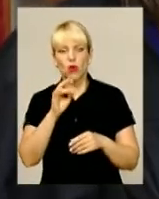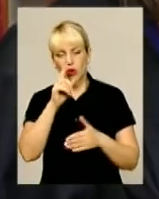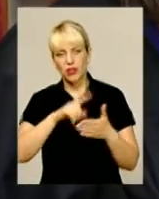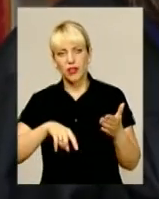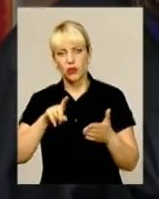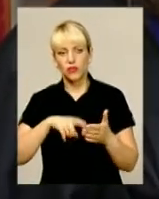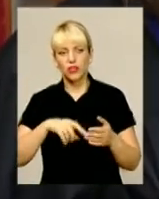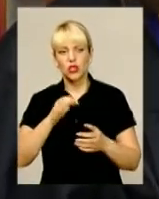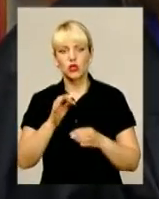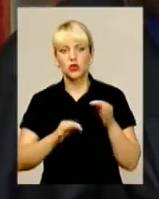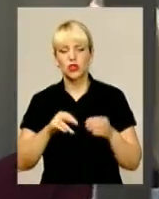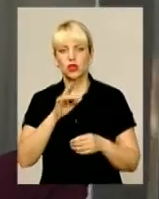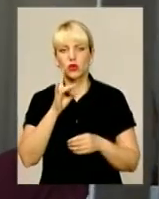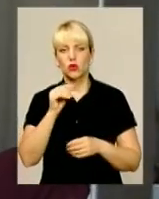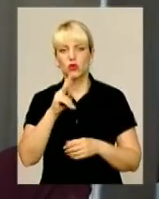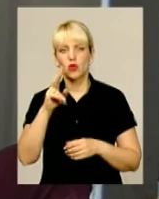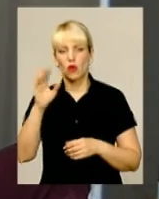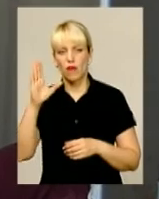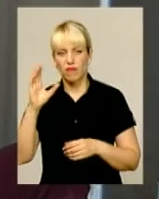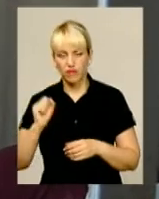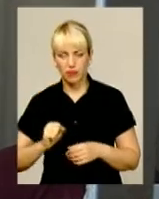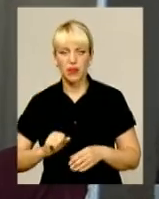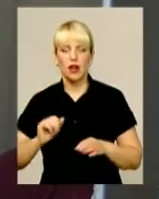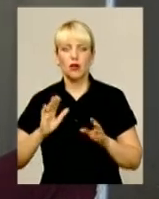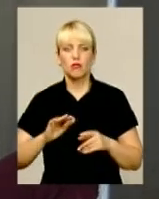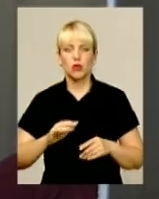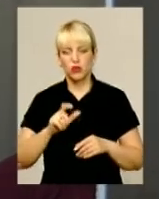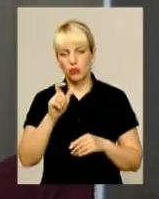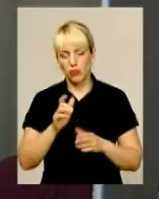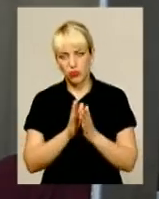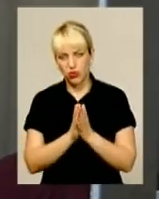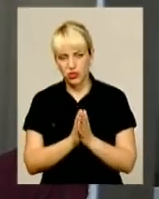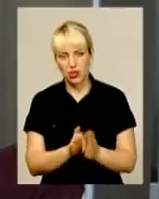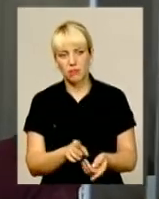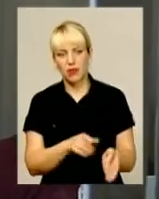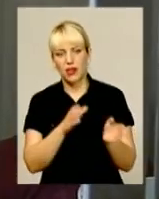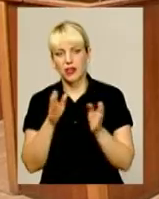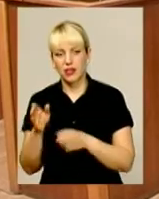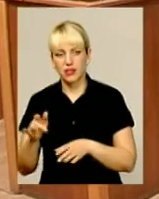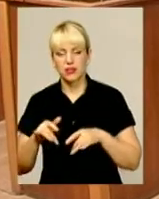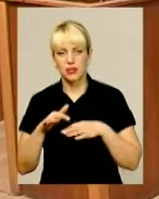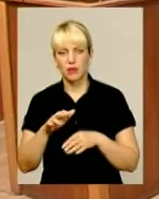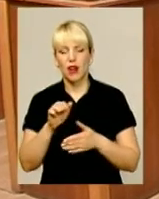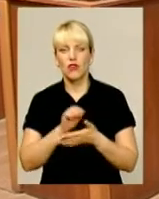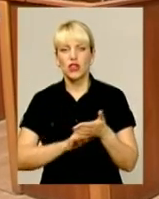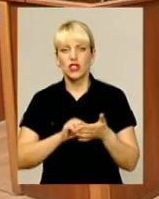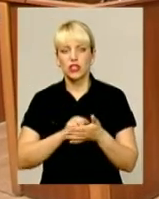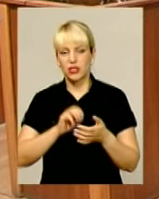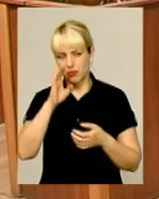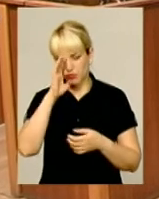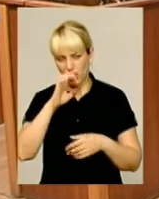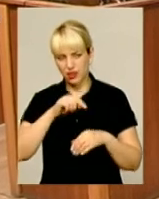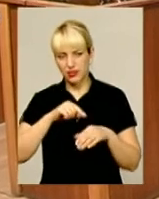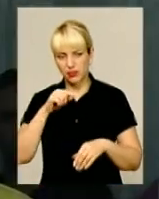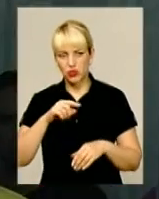Щоправда, він був відхилений. Потім затриманий попросив перенести справу через погане самопочуття, через що в суд навіть викликали